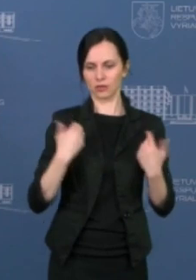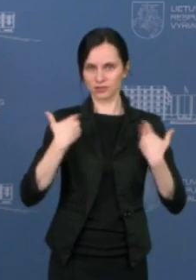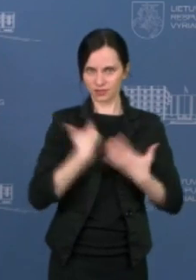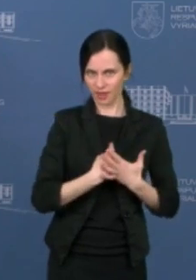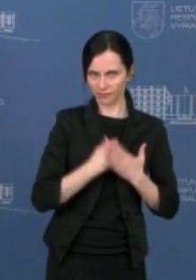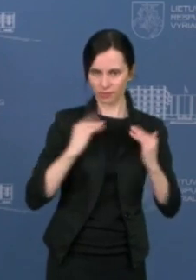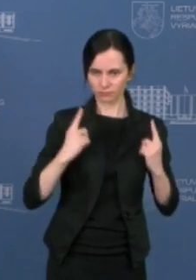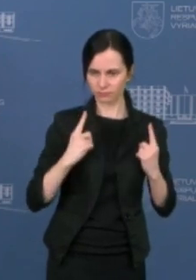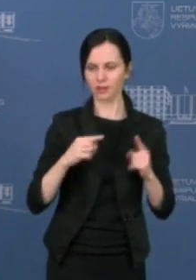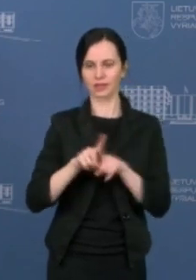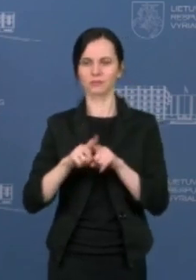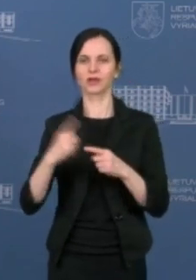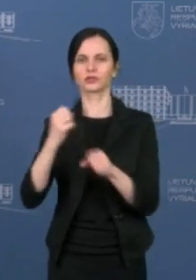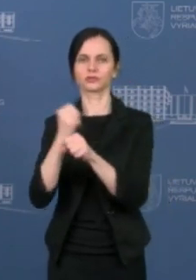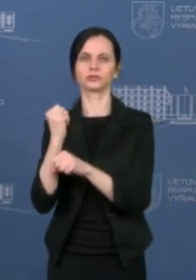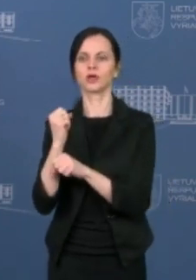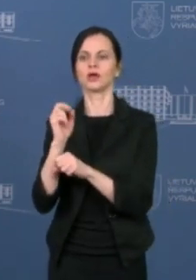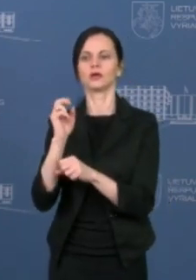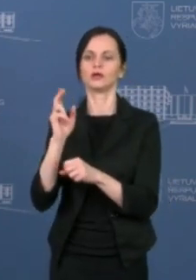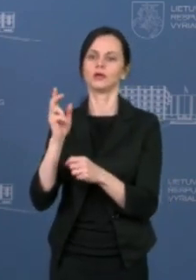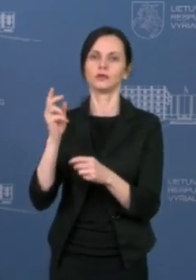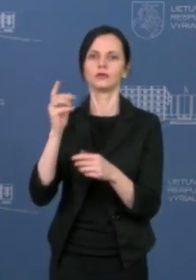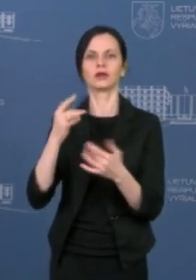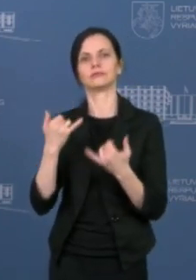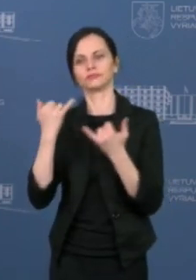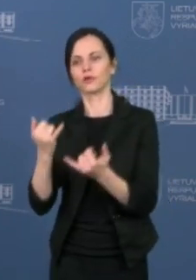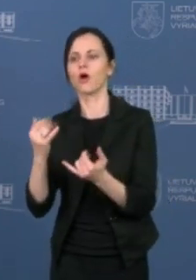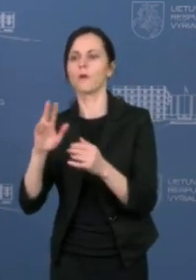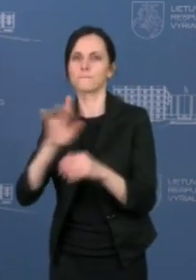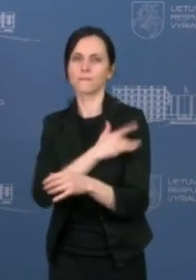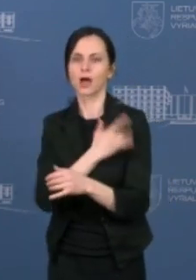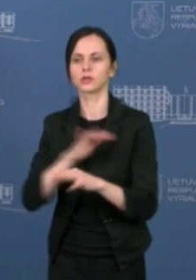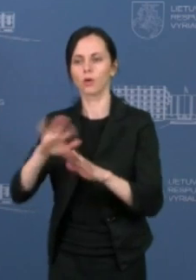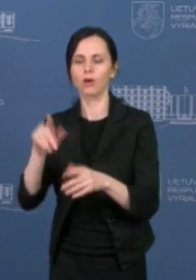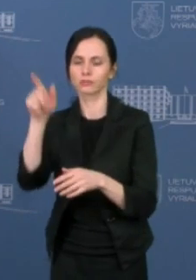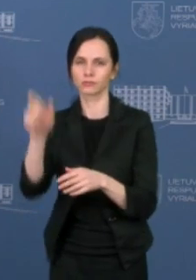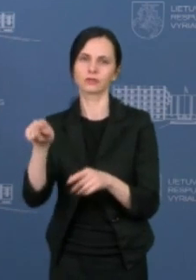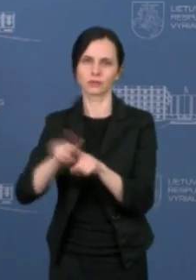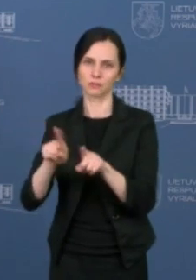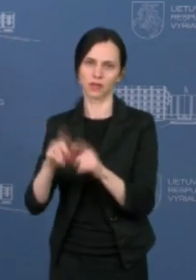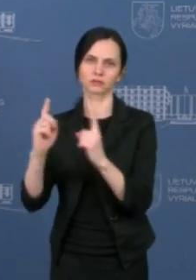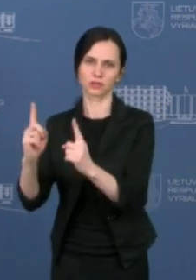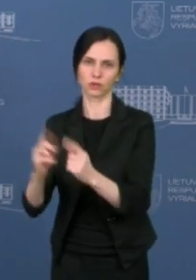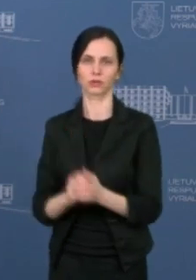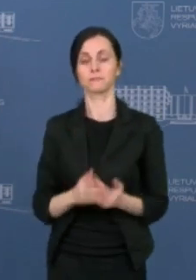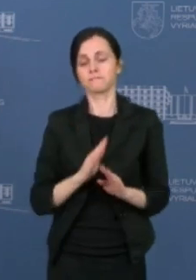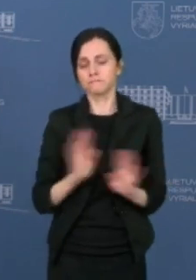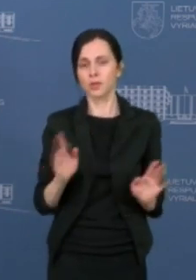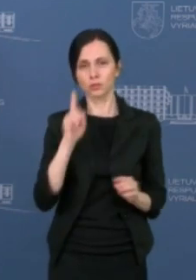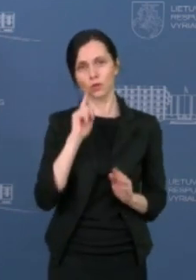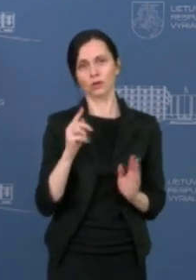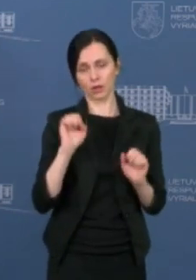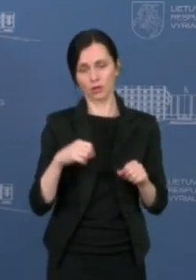savo klientus. Tai matyt tiek ir tada mielai atsakyčiau į klausimus.